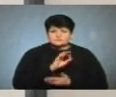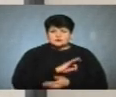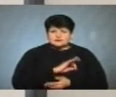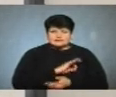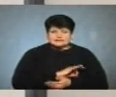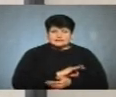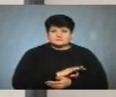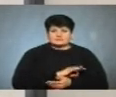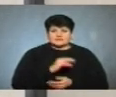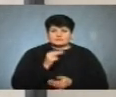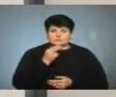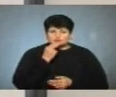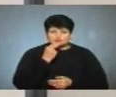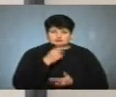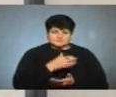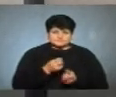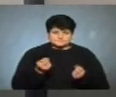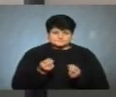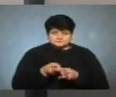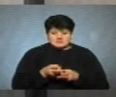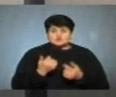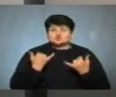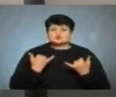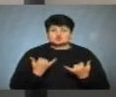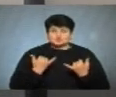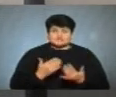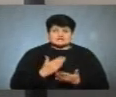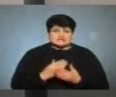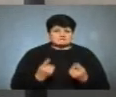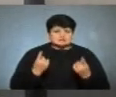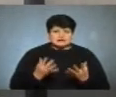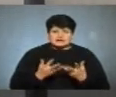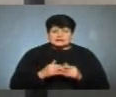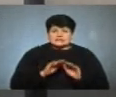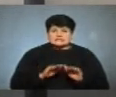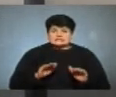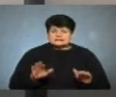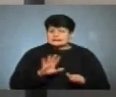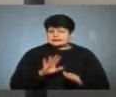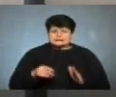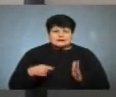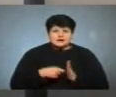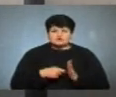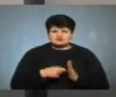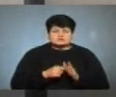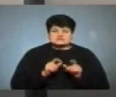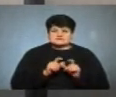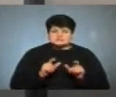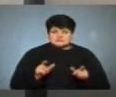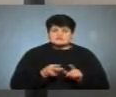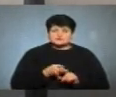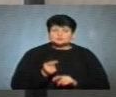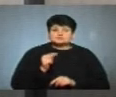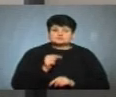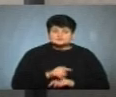дієтичні продукти харчування. Адже сьогодні є велика кількість дітей, які не харчуються в закладах тільки через